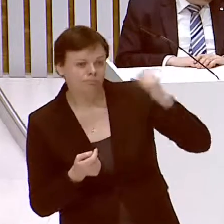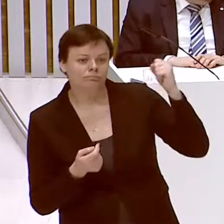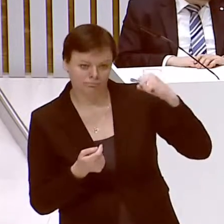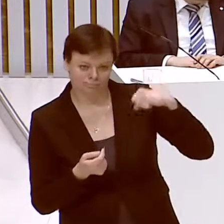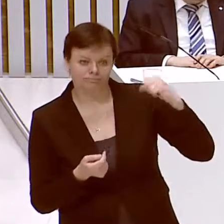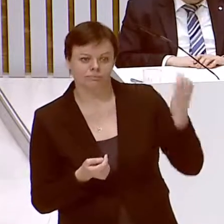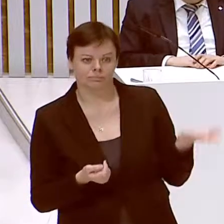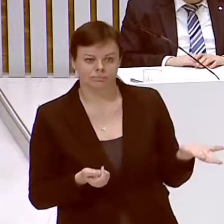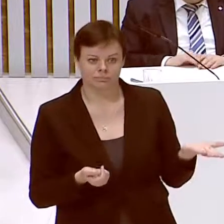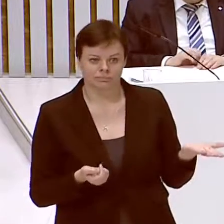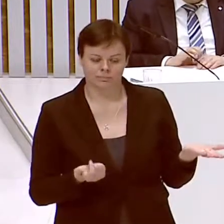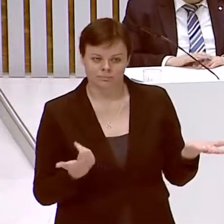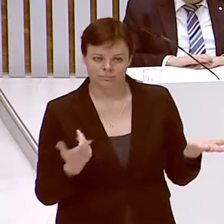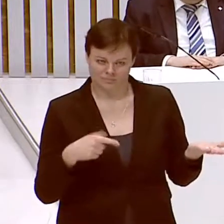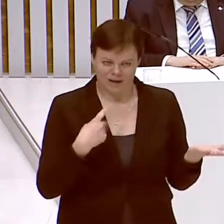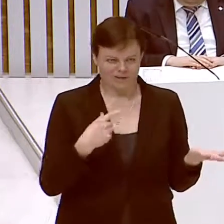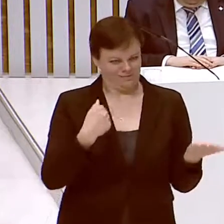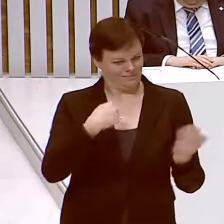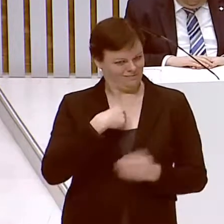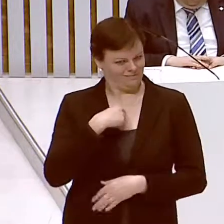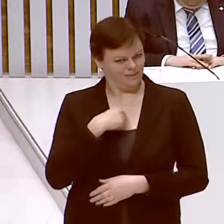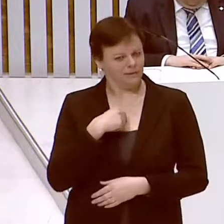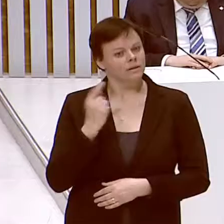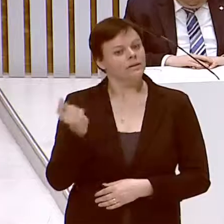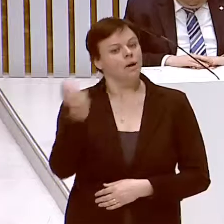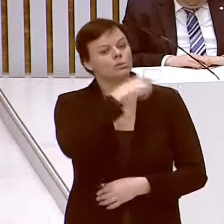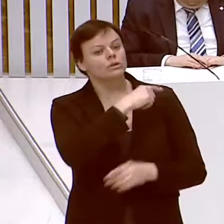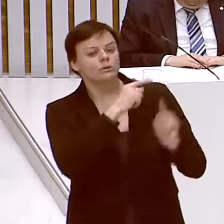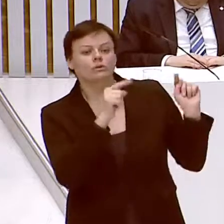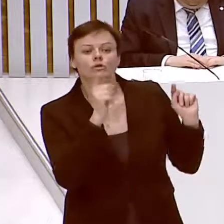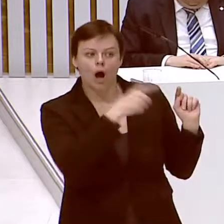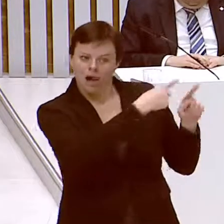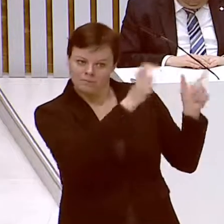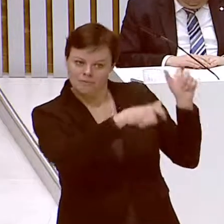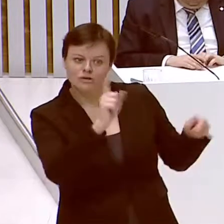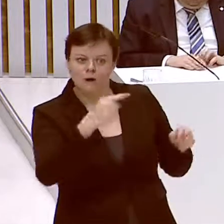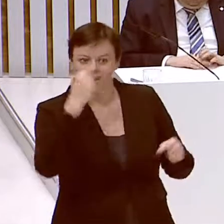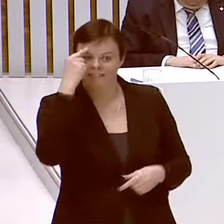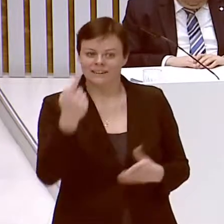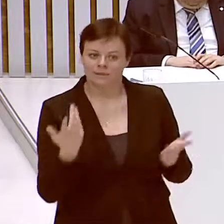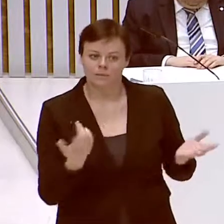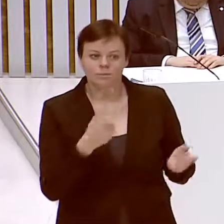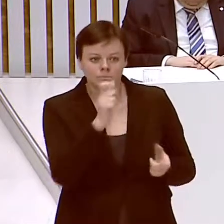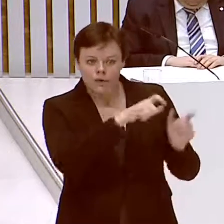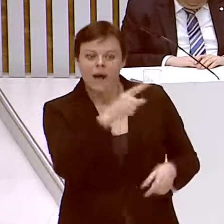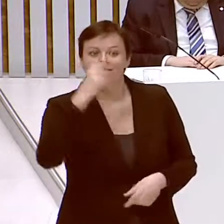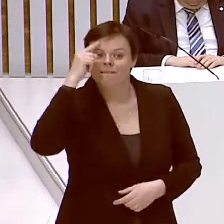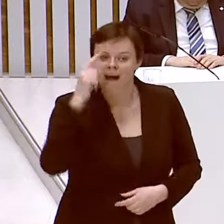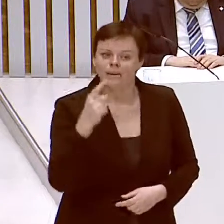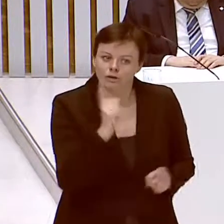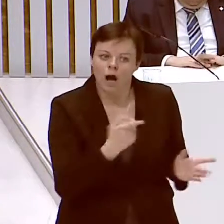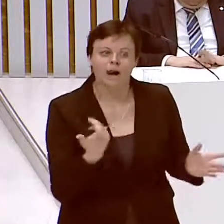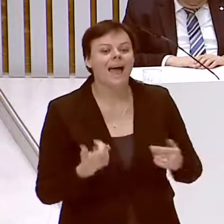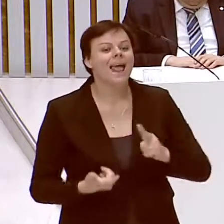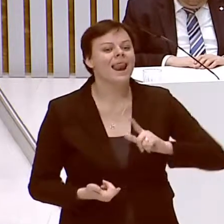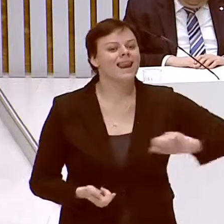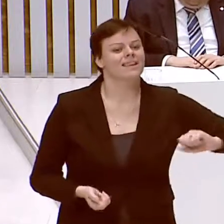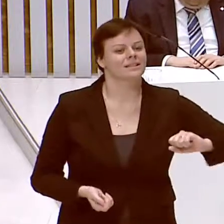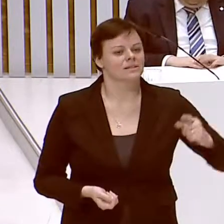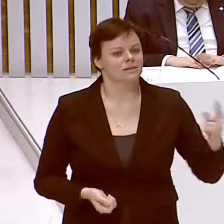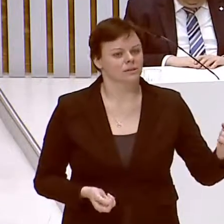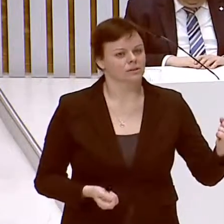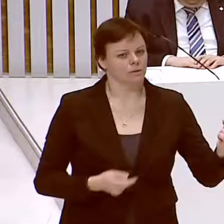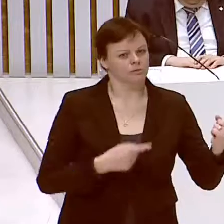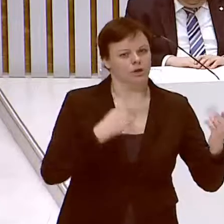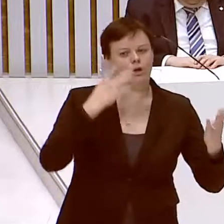Das sollten die Menschen da draußen wissen. Die Bürger sollten wissen, dass sie von der Linken geblendet werden in diesen